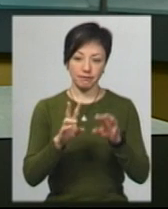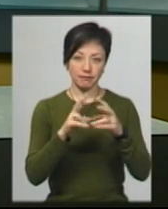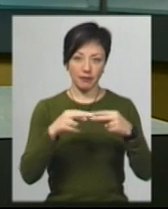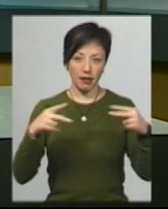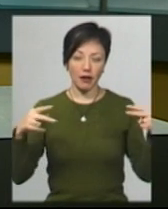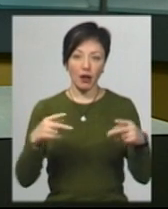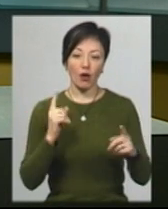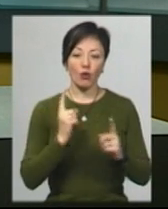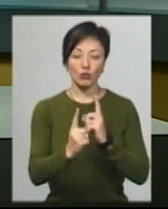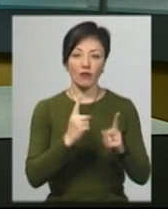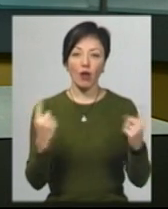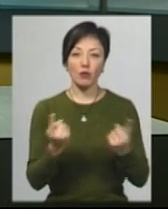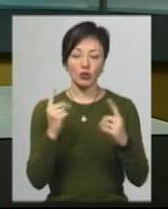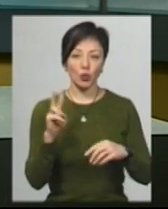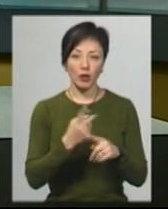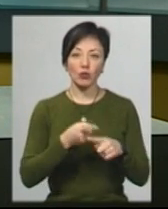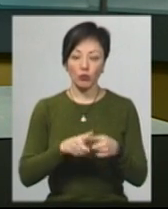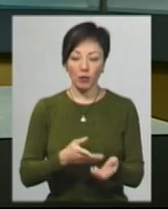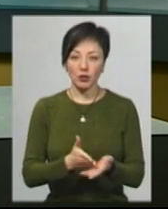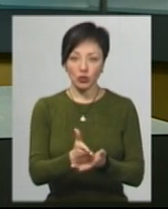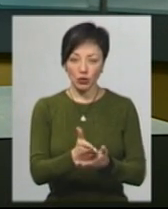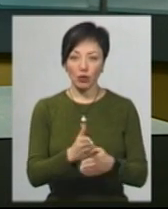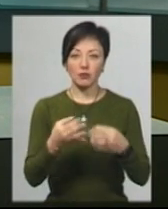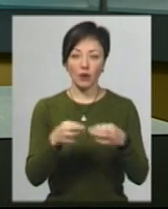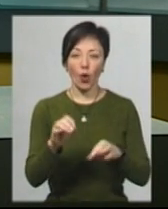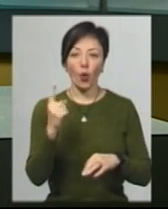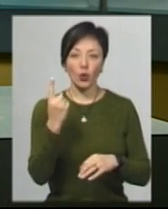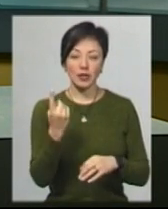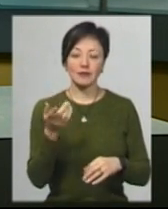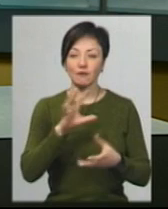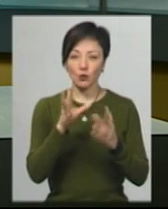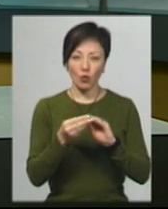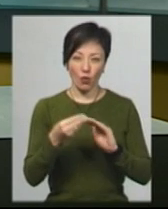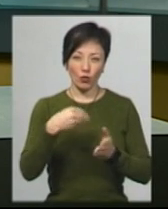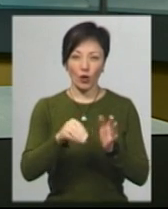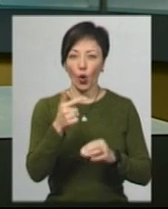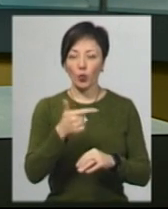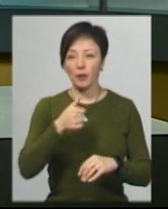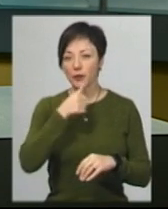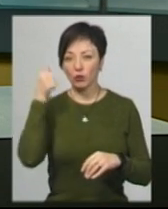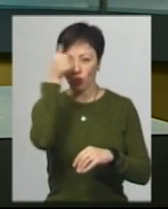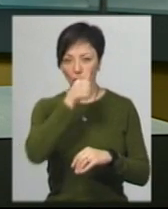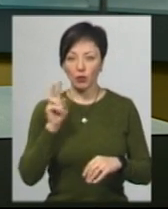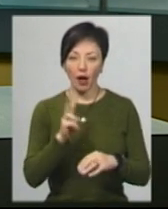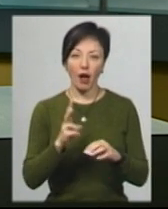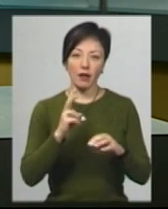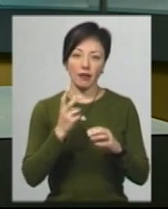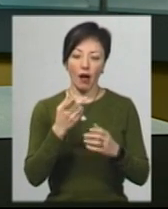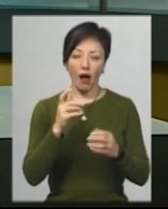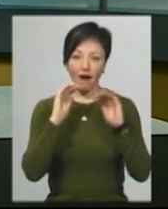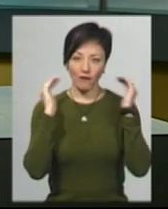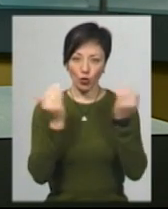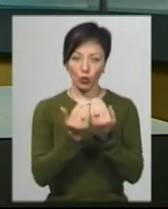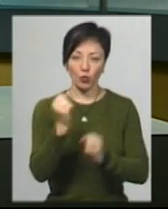курсування звичайних тролейбусів. Тому на маршрут вивели один із п'яти закуплених у грудні минулого року тролейбусів на автономному ходу.